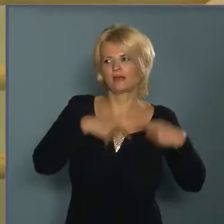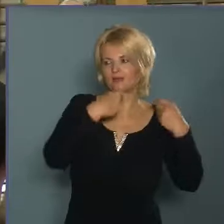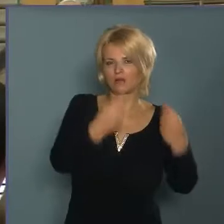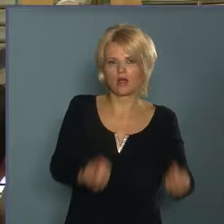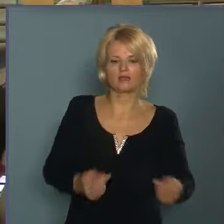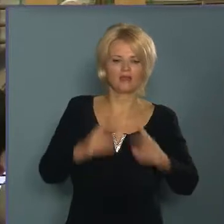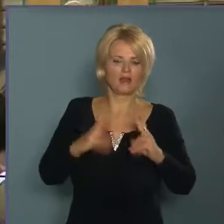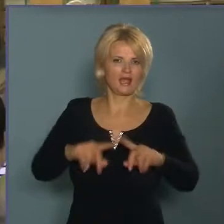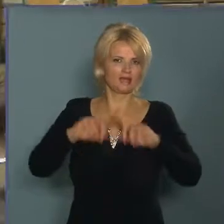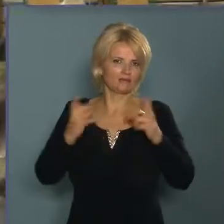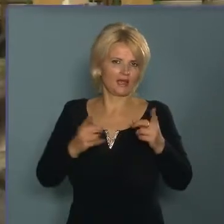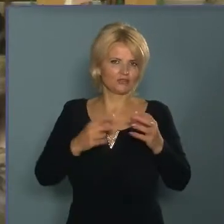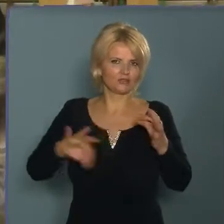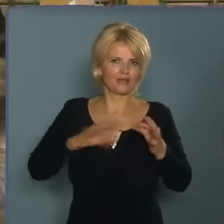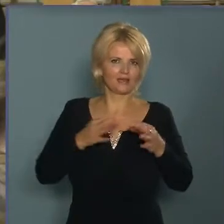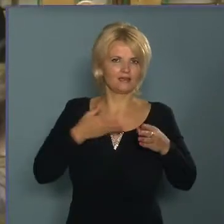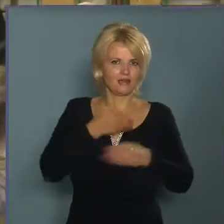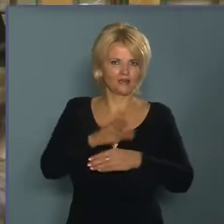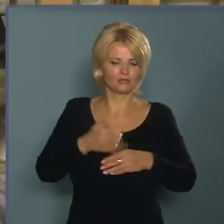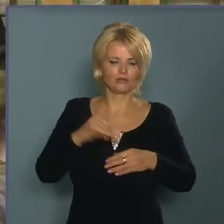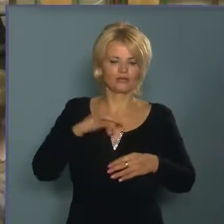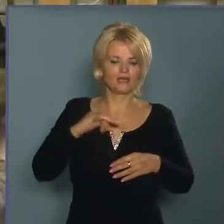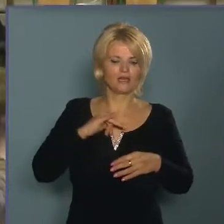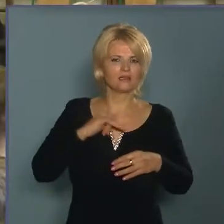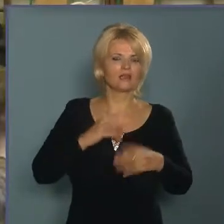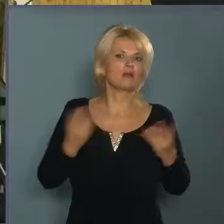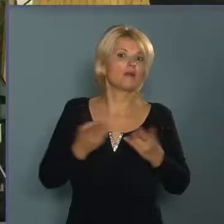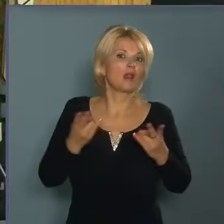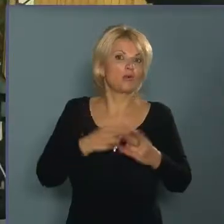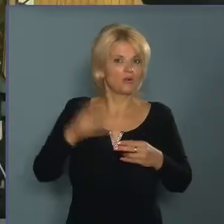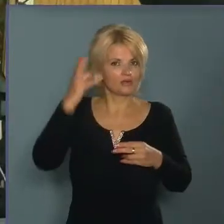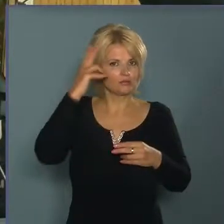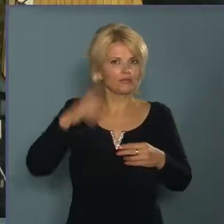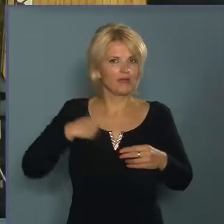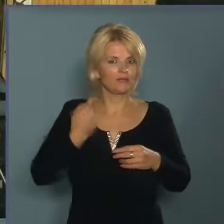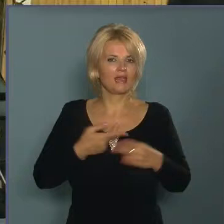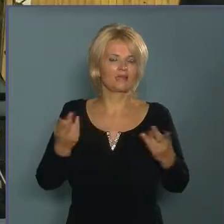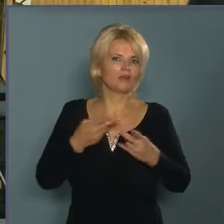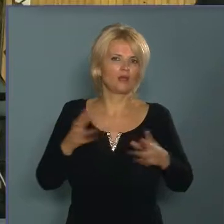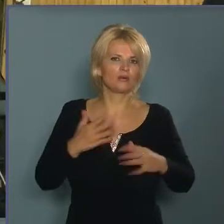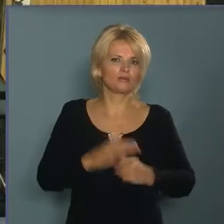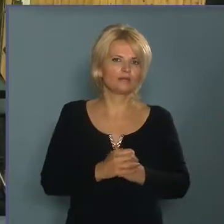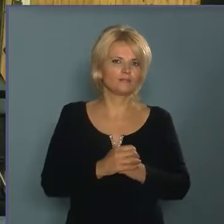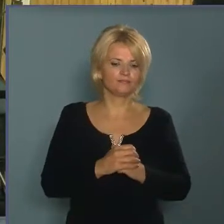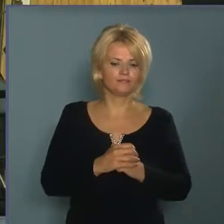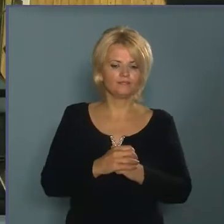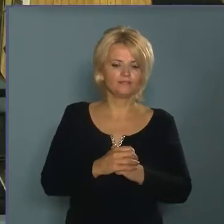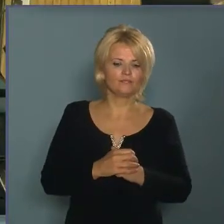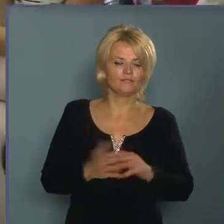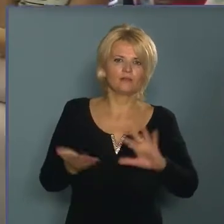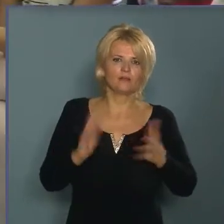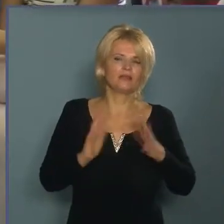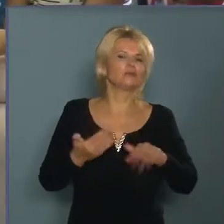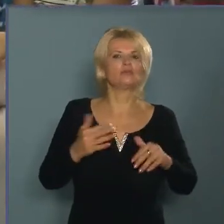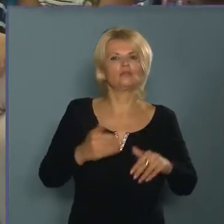lehetne másfajta zenén keresztül is. Nagyon érdekes, hogy van ahol ismernek minket és van ahol nem. Általában bizonyos